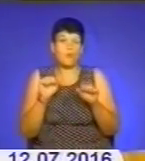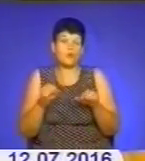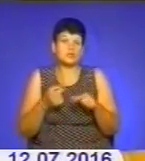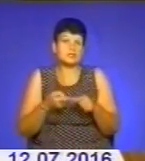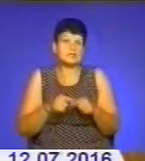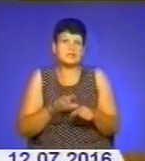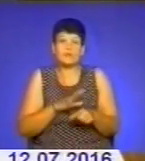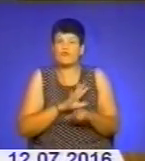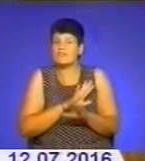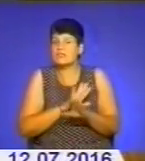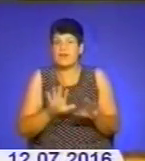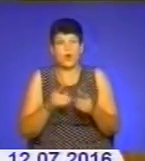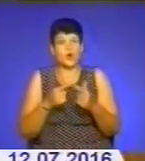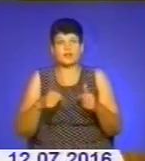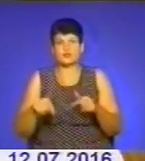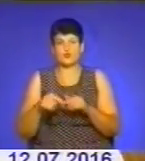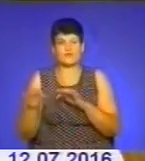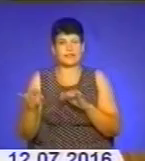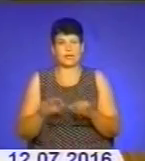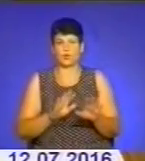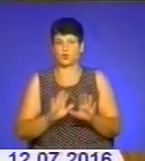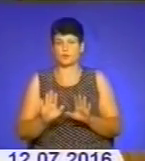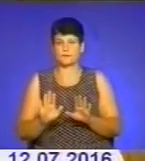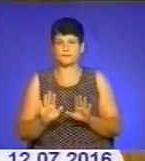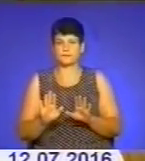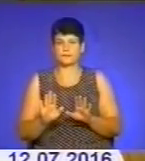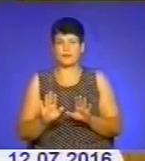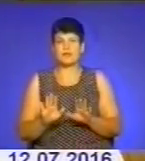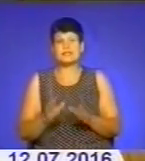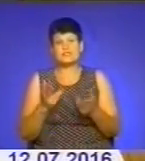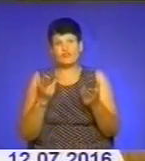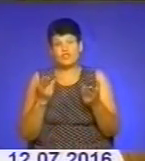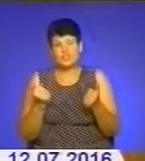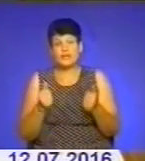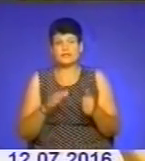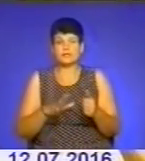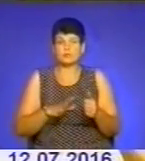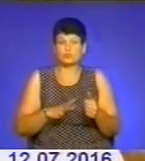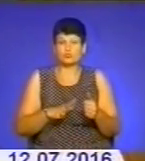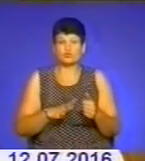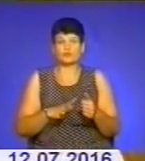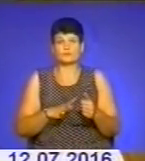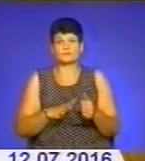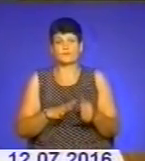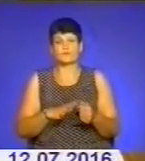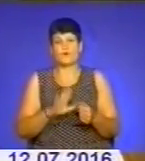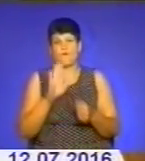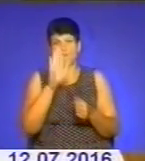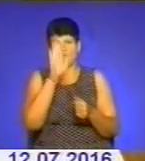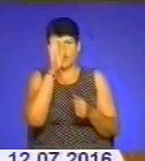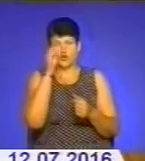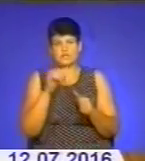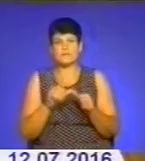неорганізований рух, неорганізований рух, звичайно, який був спричинний ворожнечує між